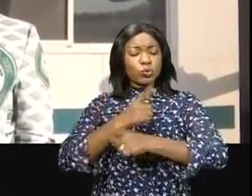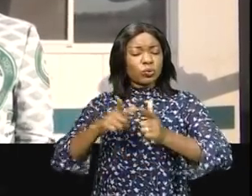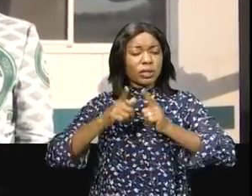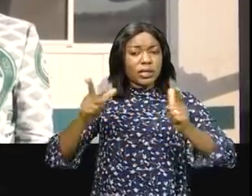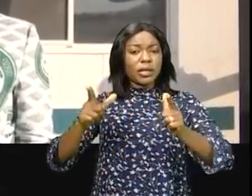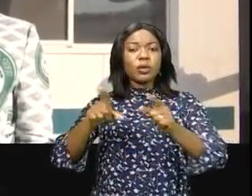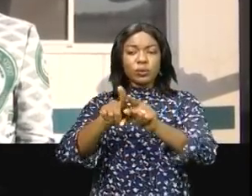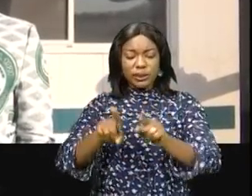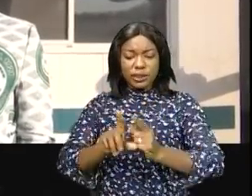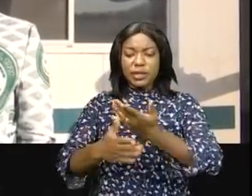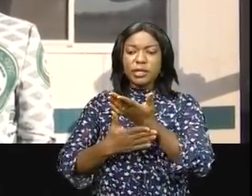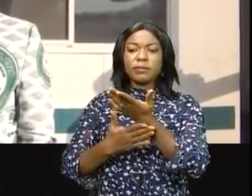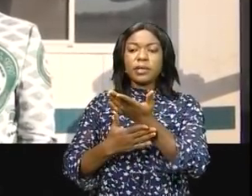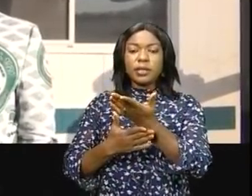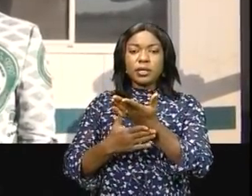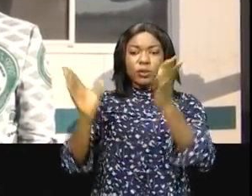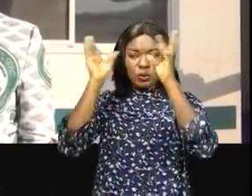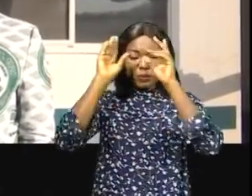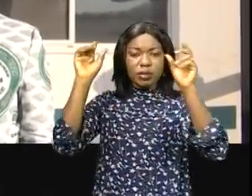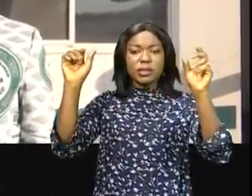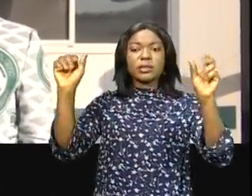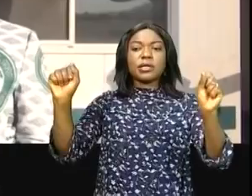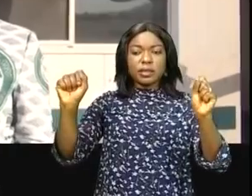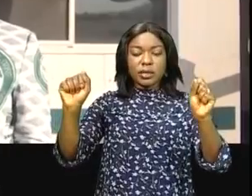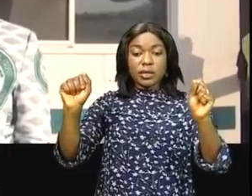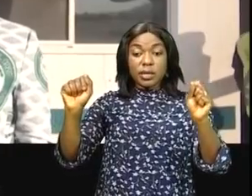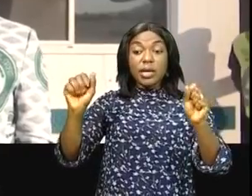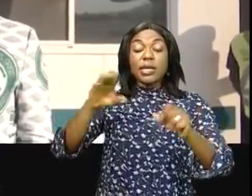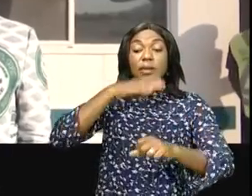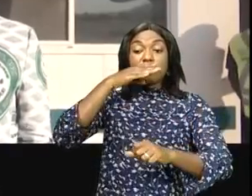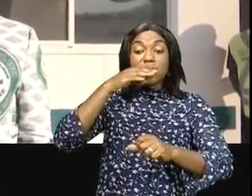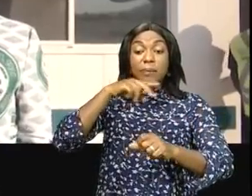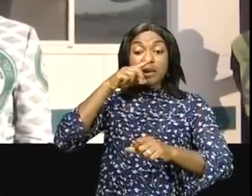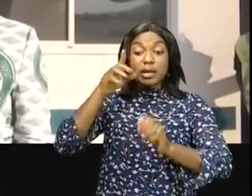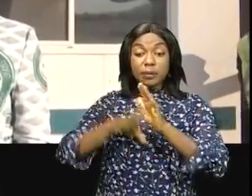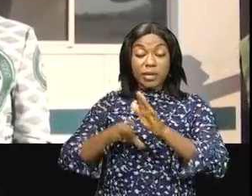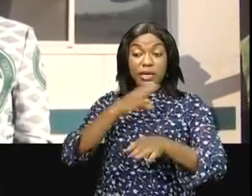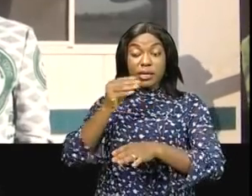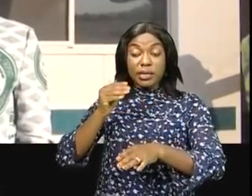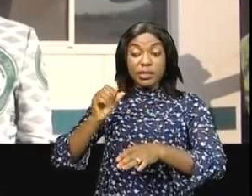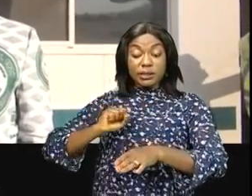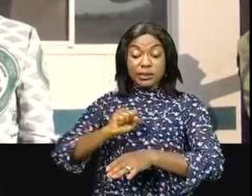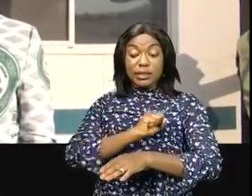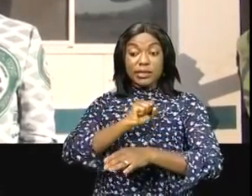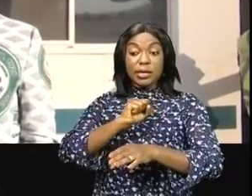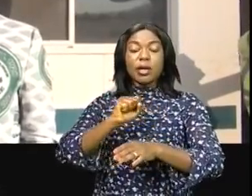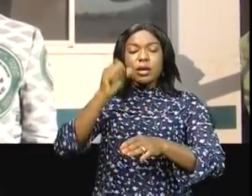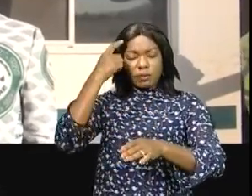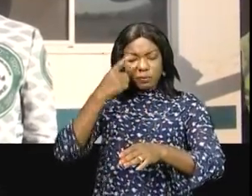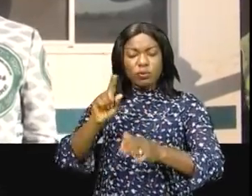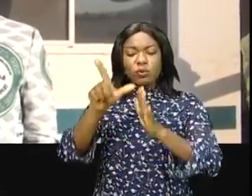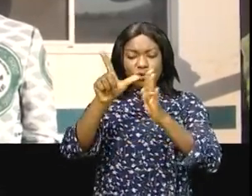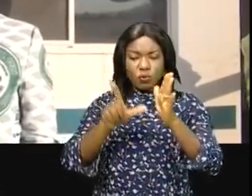Il a même demandé au président de nos deux chambres de voir dans quelle mesure il est possible qu'une loi soit initiée